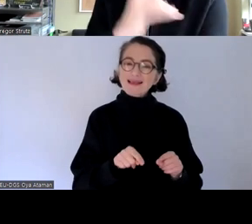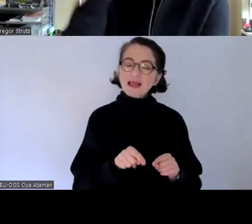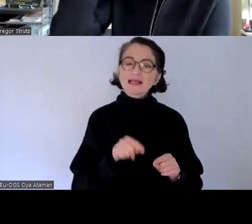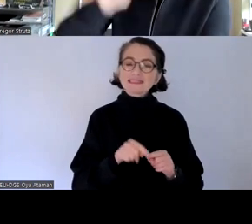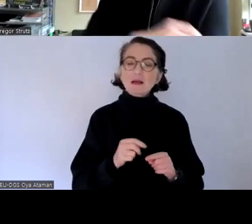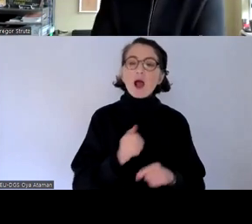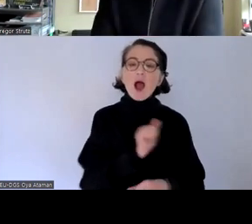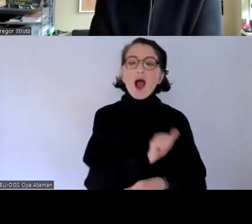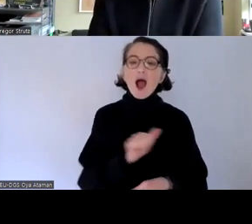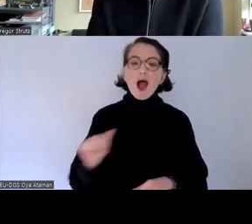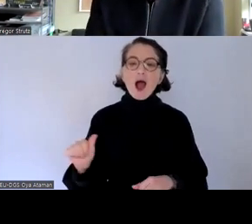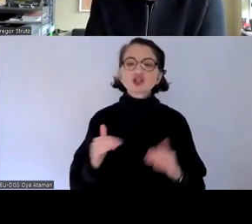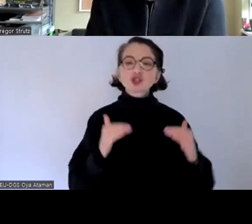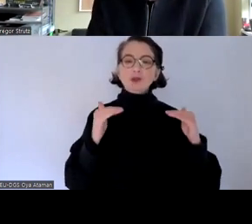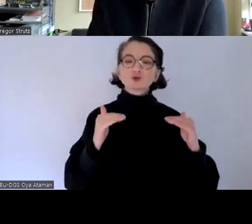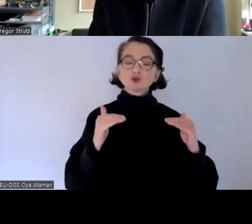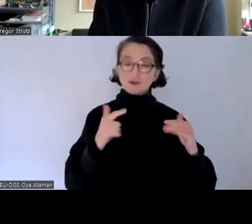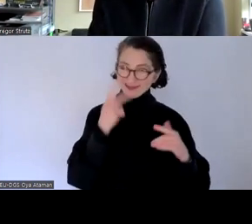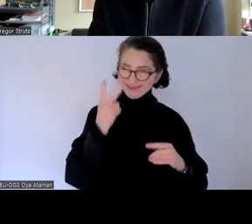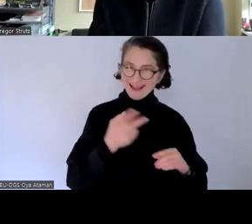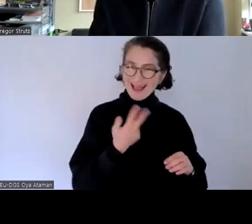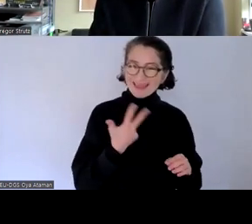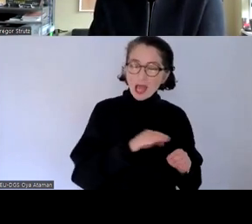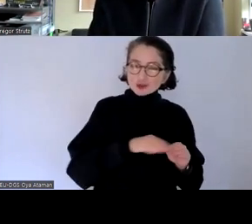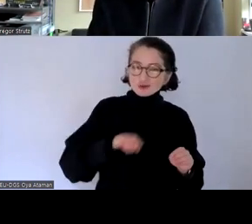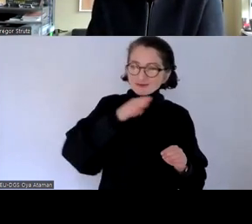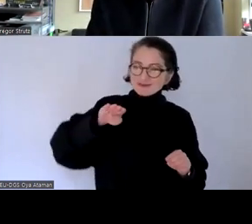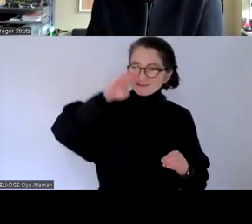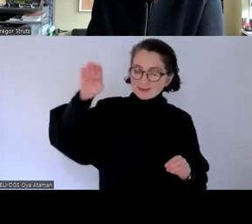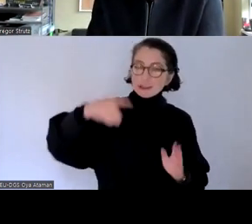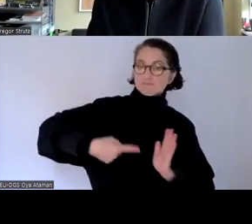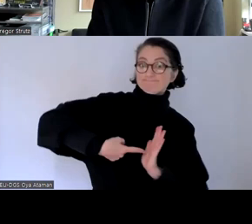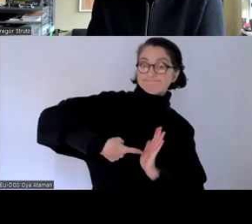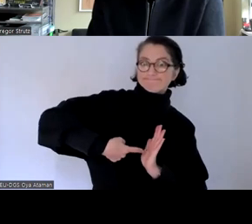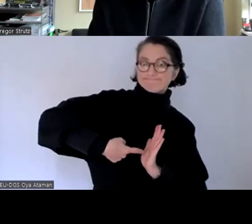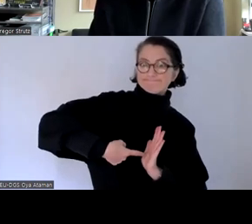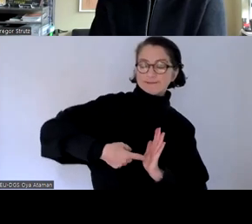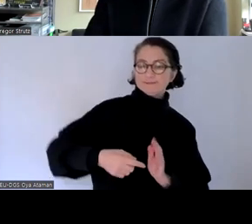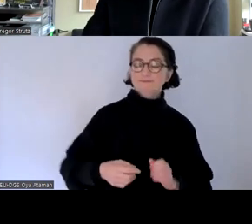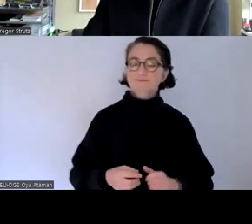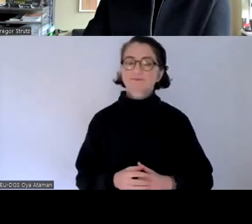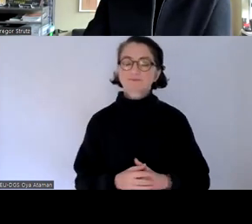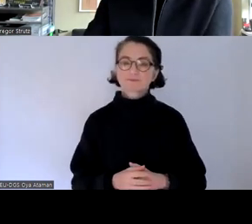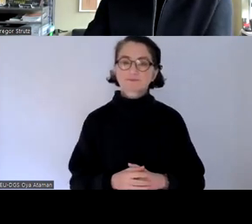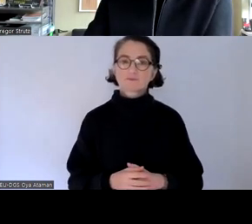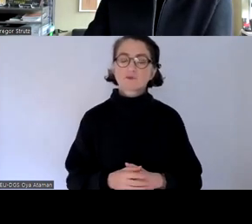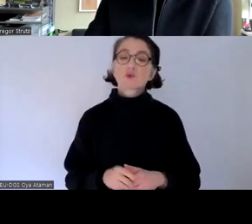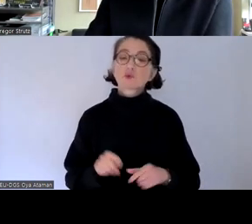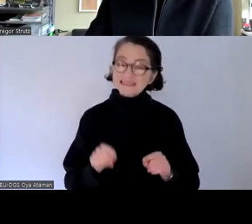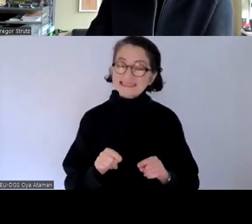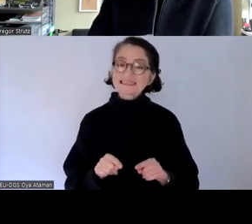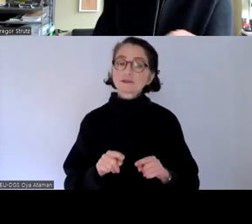a status als diese ganz hohe form der barrierefreiheit fordern und das ganze eben dann noch mal